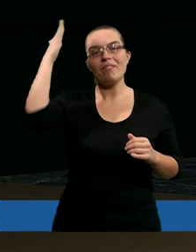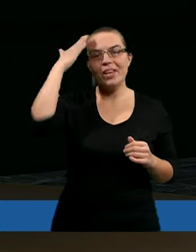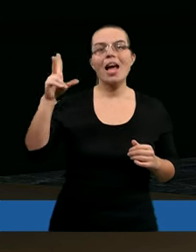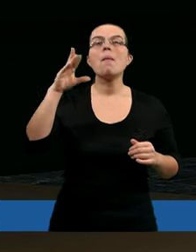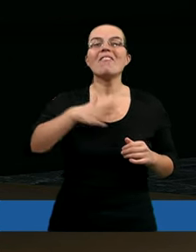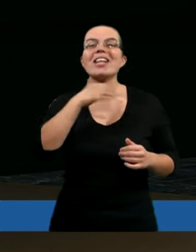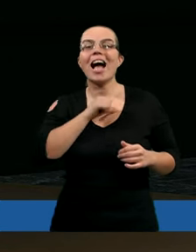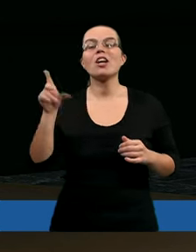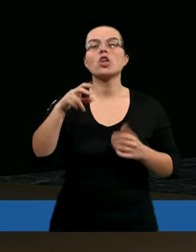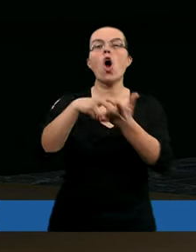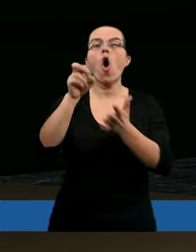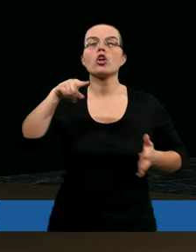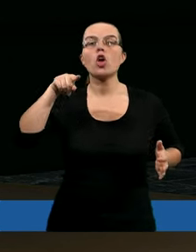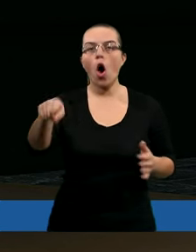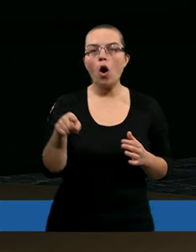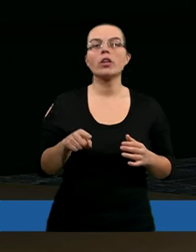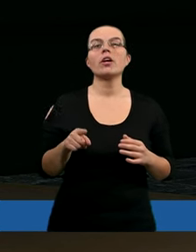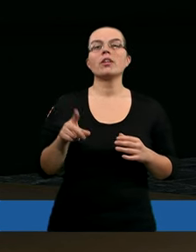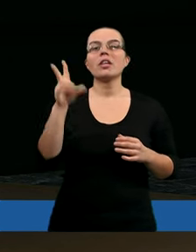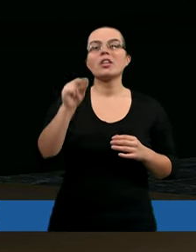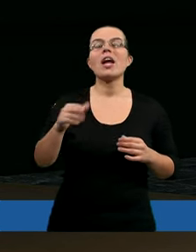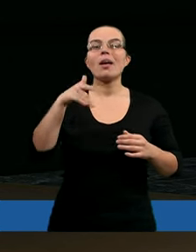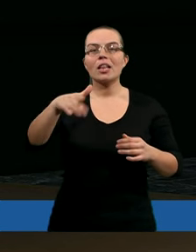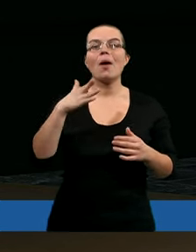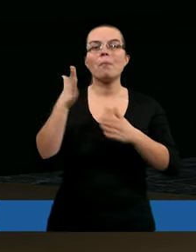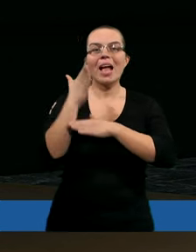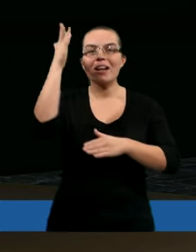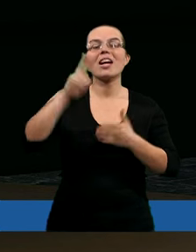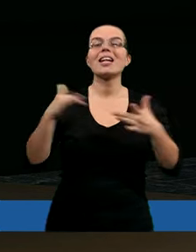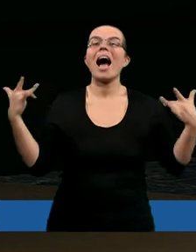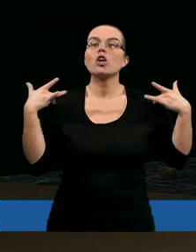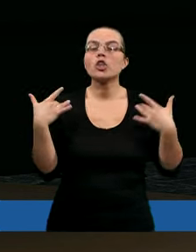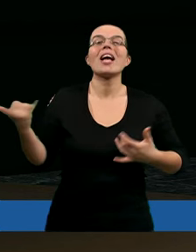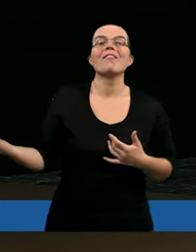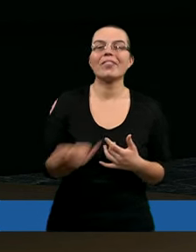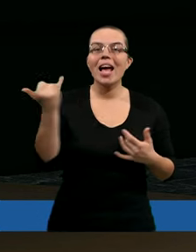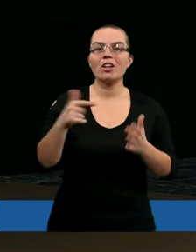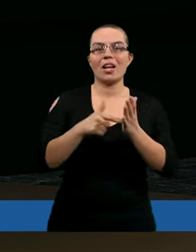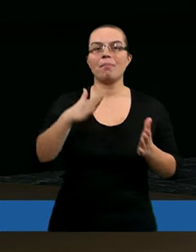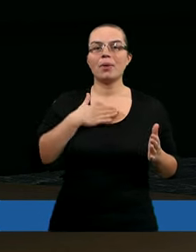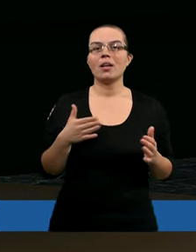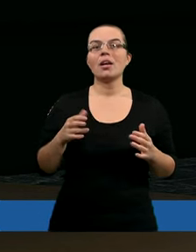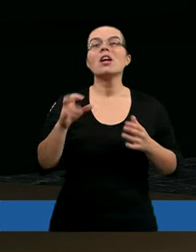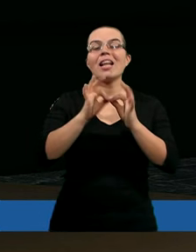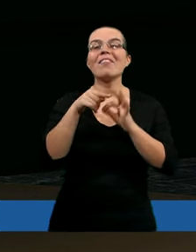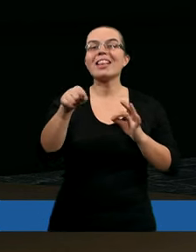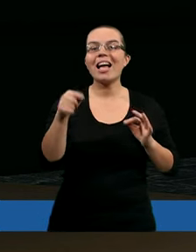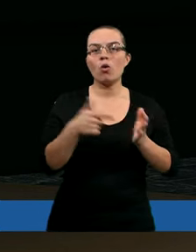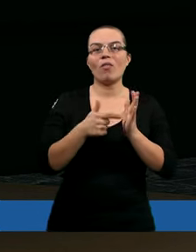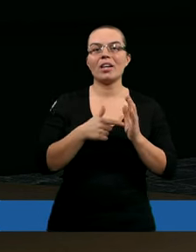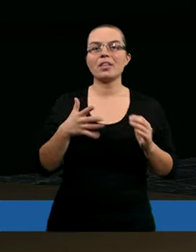wydaje mi się, że chodzi o to, że miał świadomość, miał nadzieję na życie wieczne. Można powiedzieć, że miał pewność nawet tego.